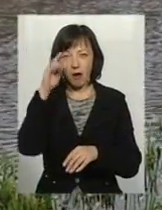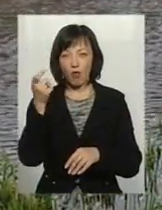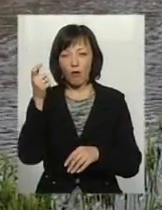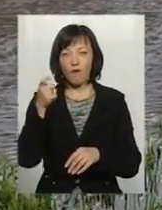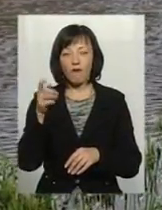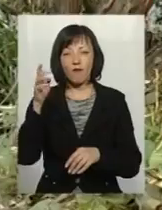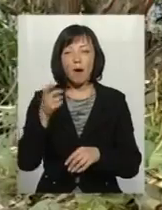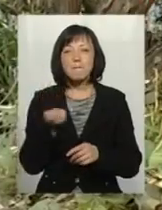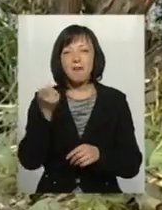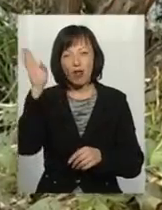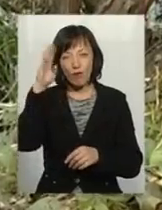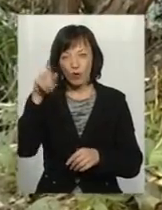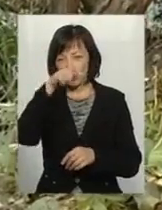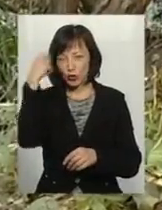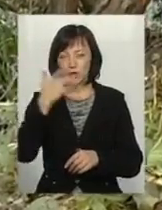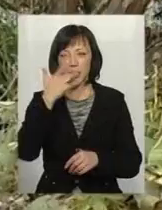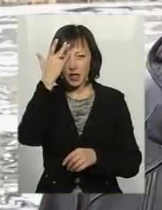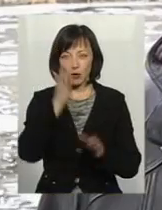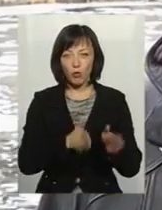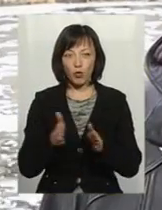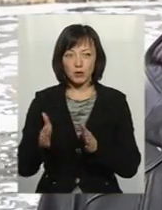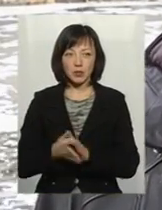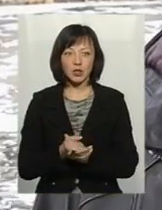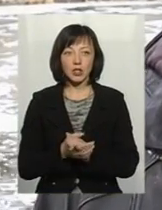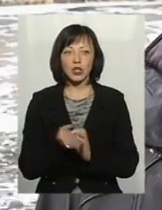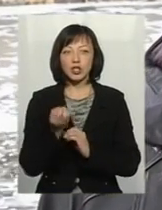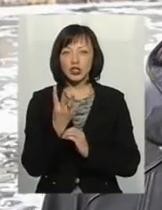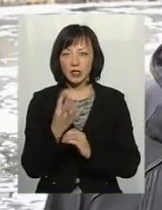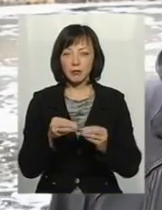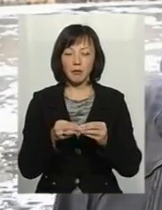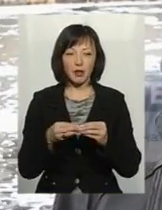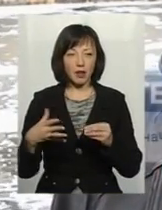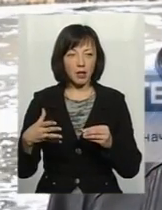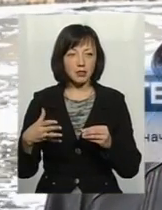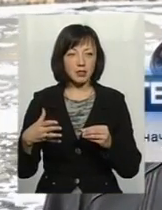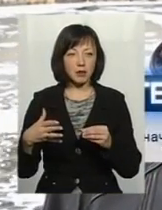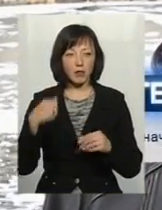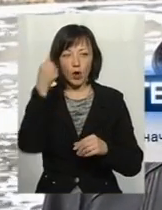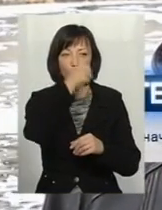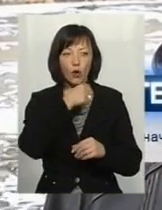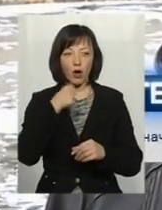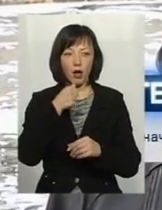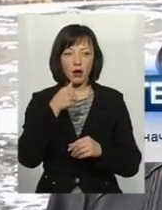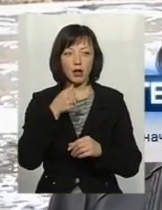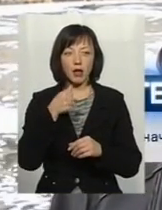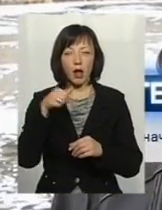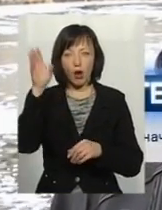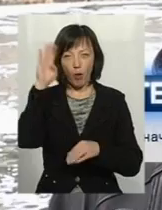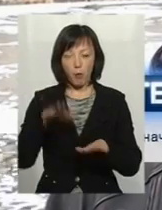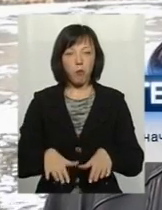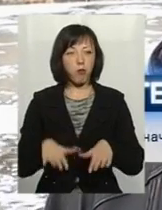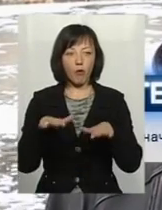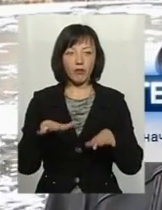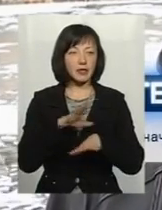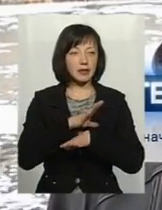не одне посушливе спекотне літо поспіль. В 2014-2015 роках повинні, як такової,